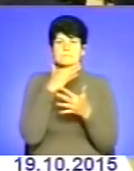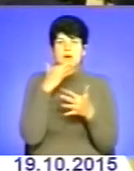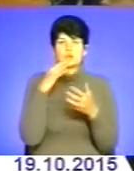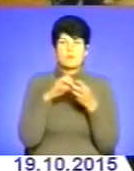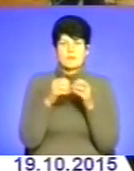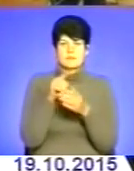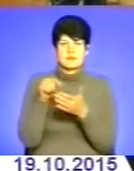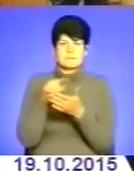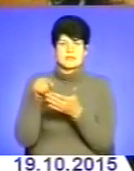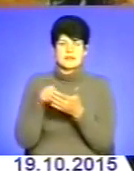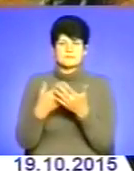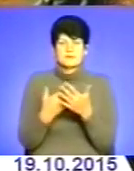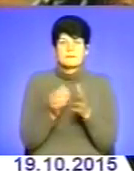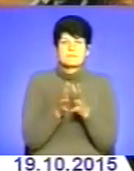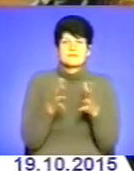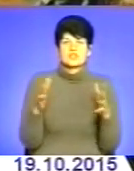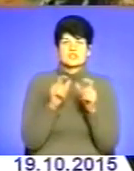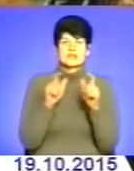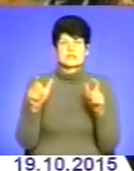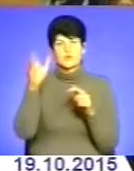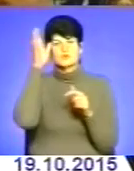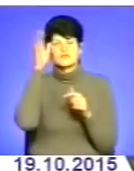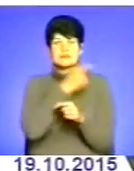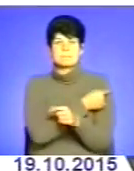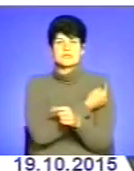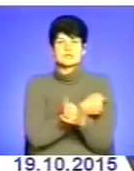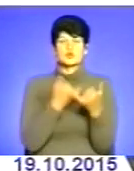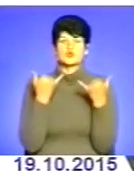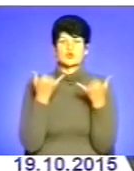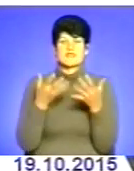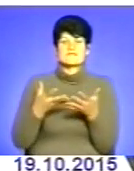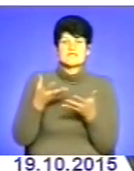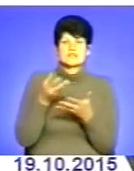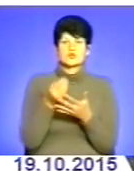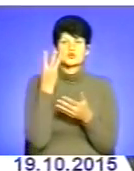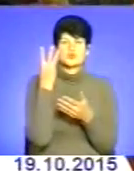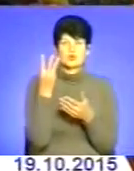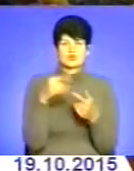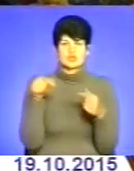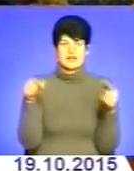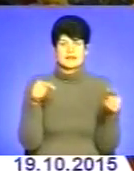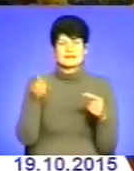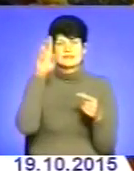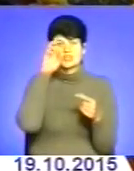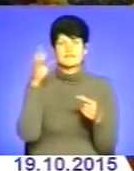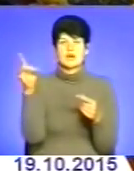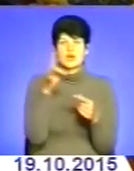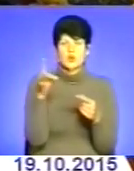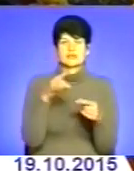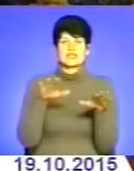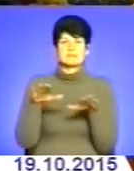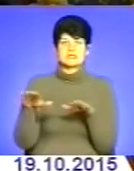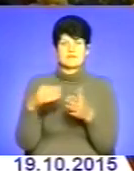запитань Наприклад, більшість закладів освіти та медицини сьогодні фінансується з трьох джерел – державного, районних та місцевих